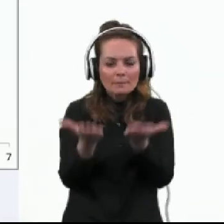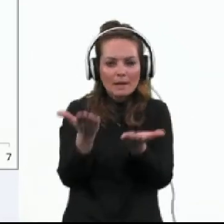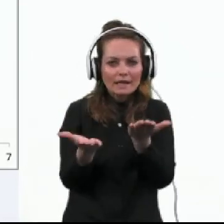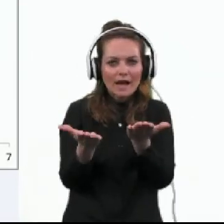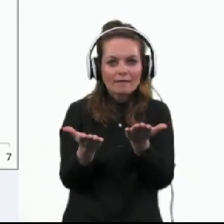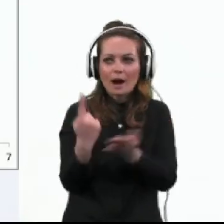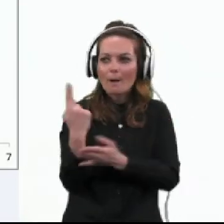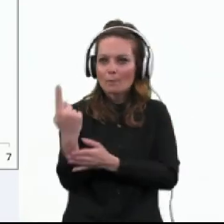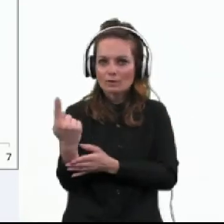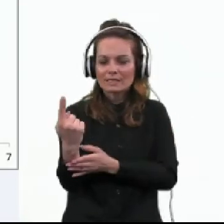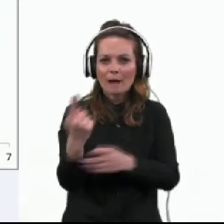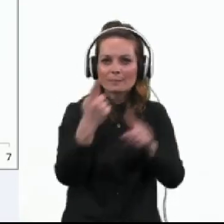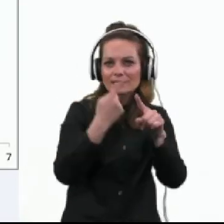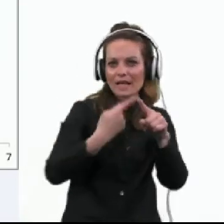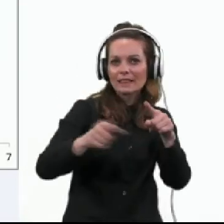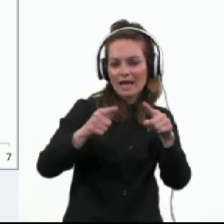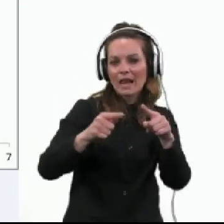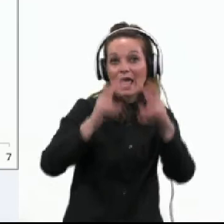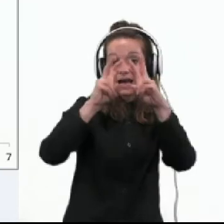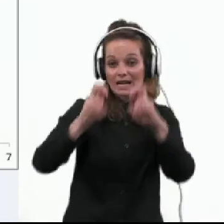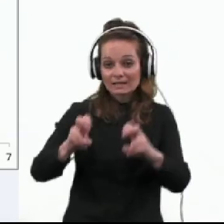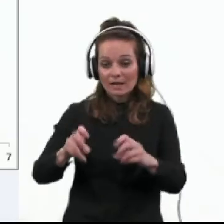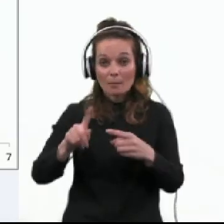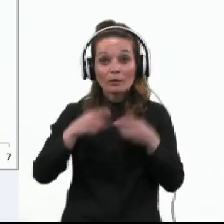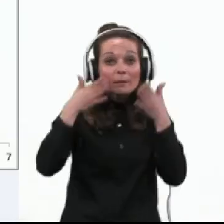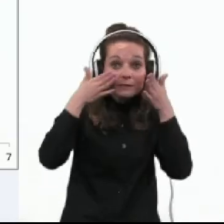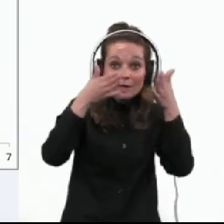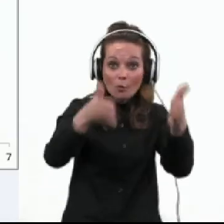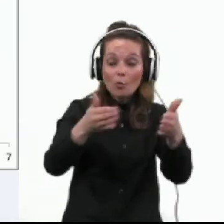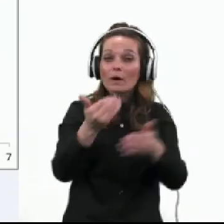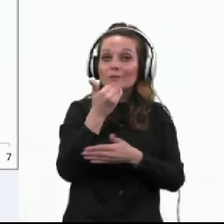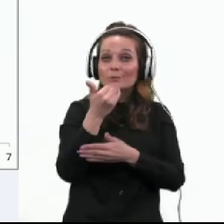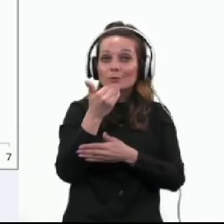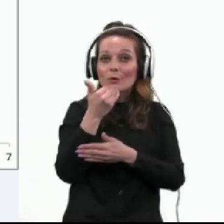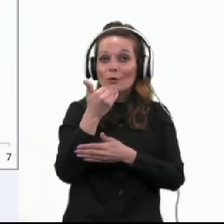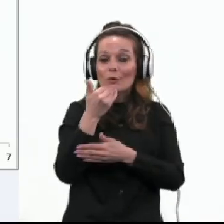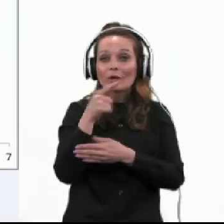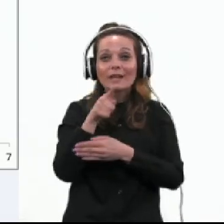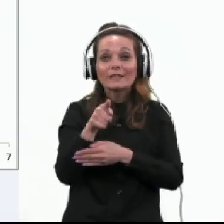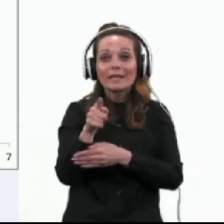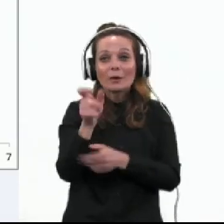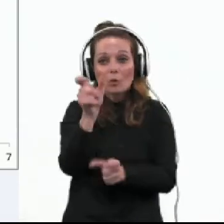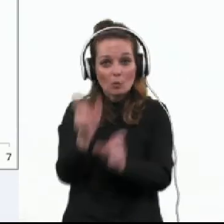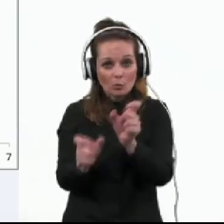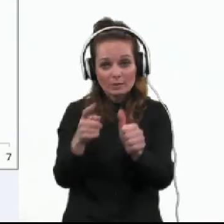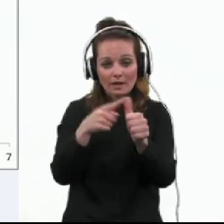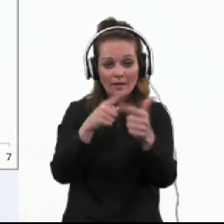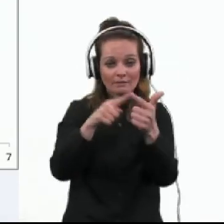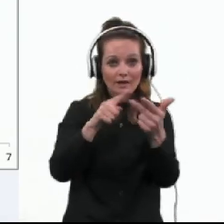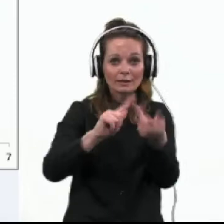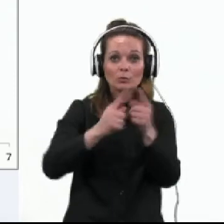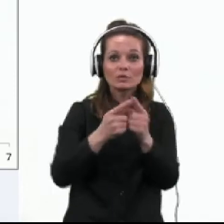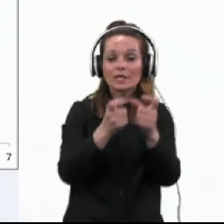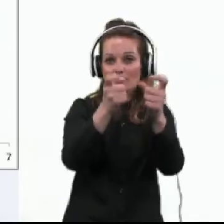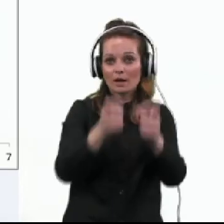seboj posamezne valove raziskave, pa se zaupanje skoraj vse navedene osebe oziroma institucije